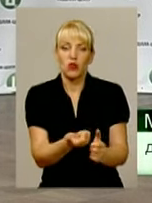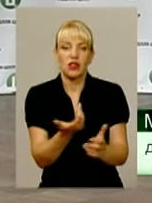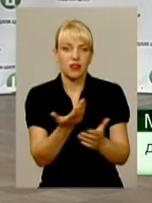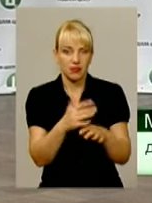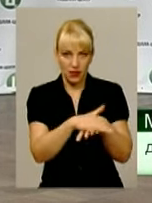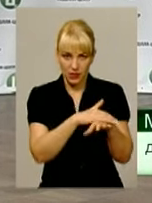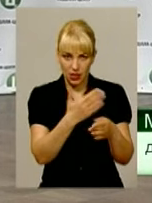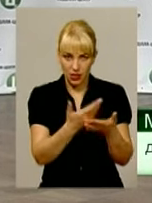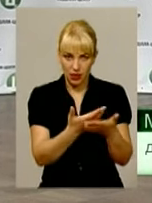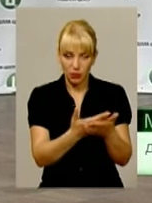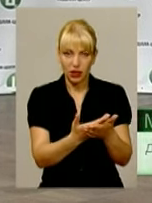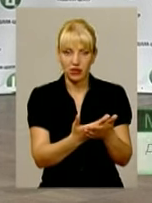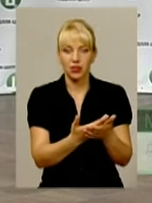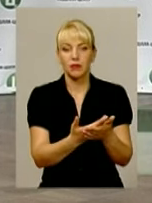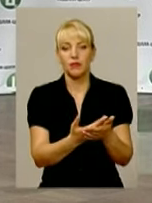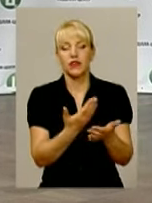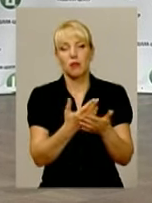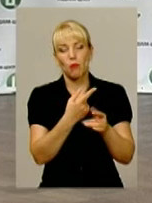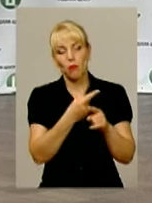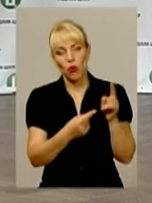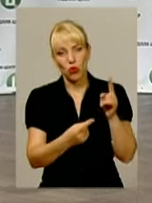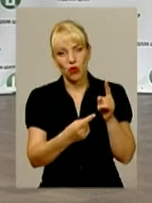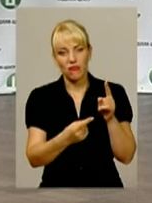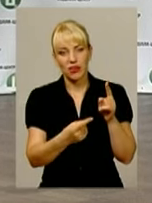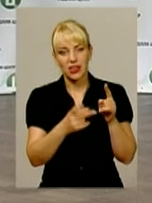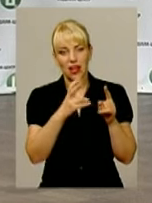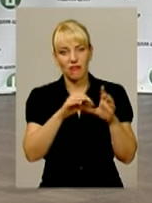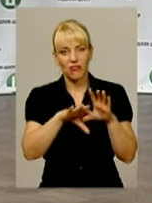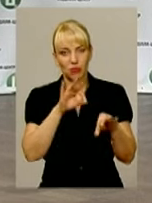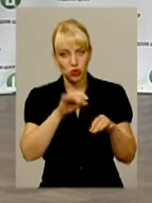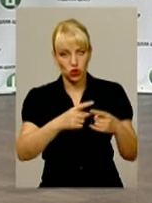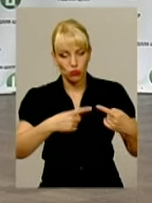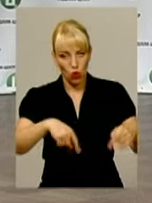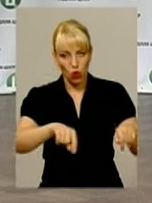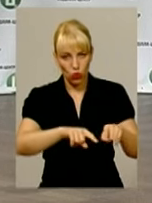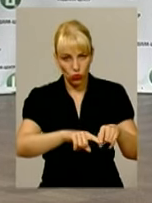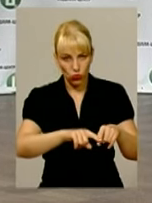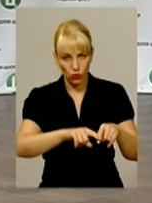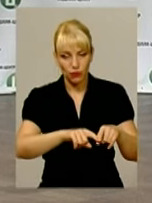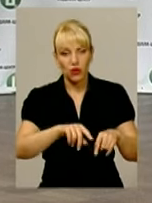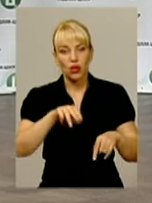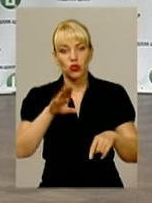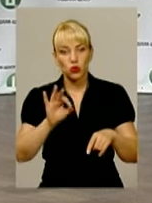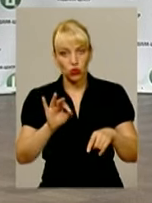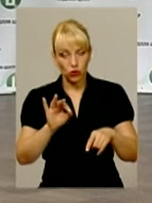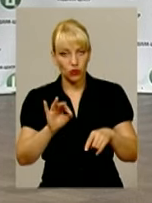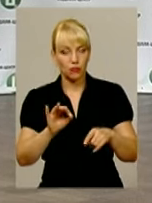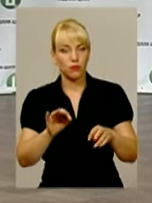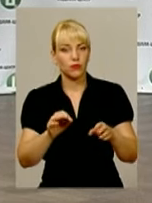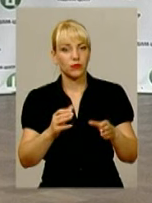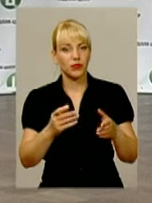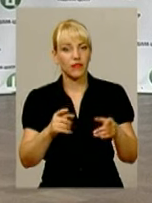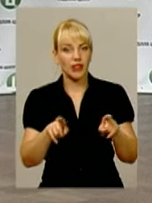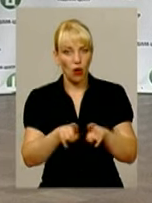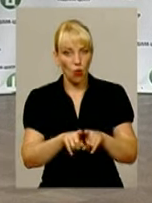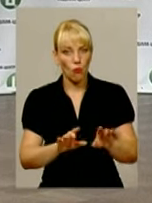населення, а там до половини цього виборчого округу, то в такому випадку, якщо